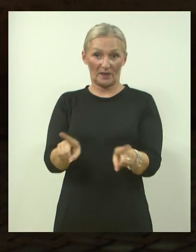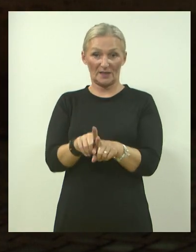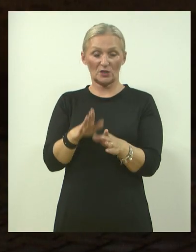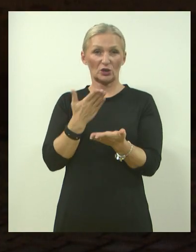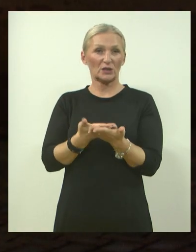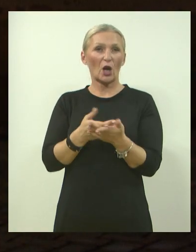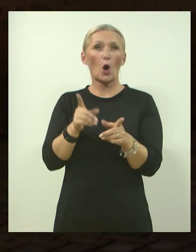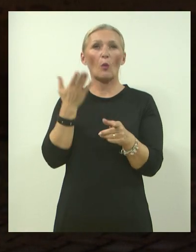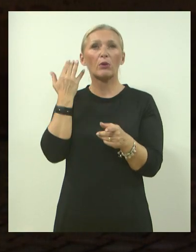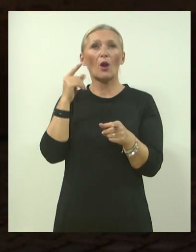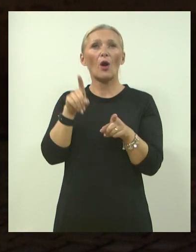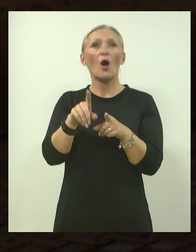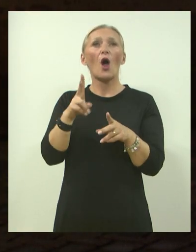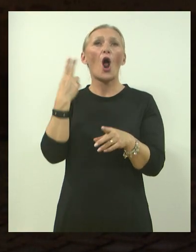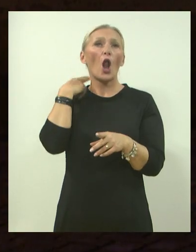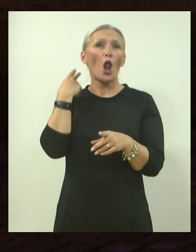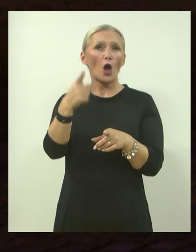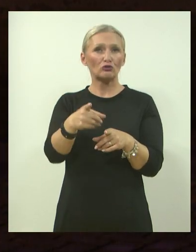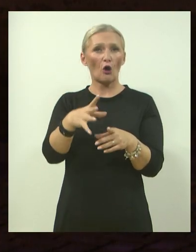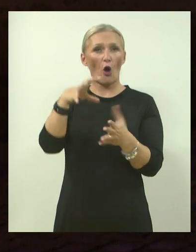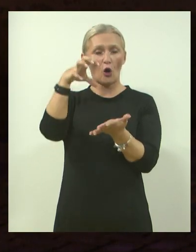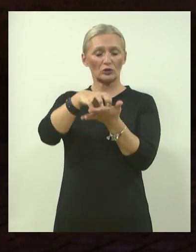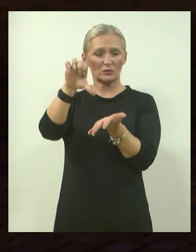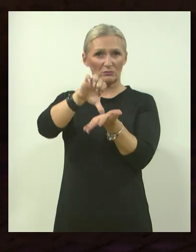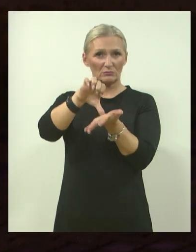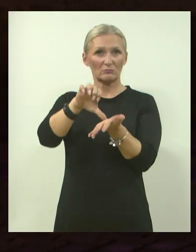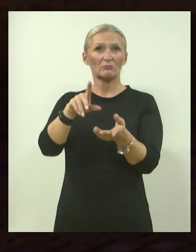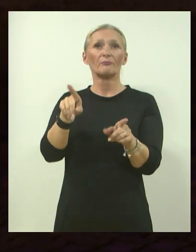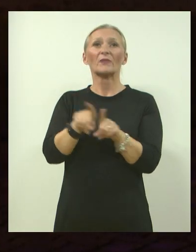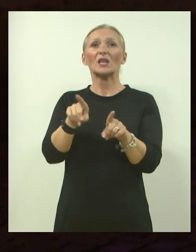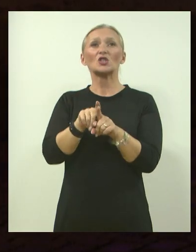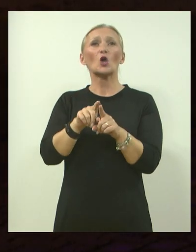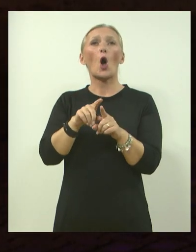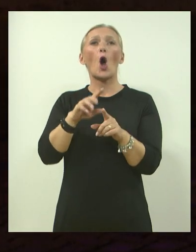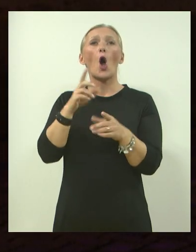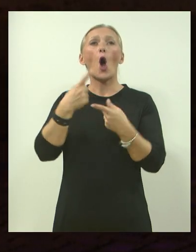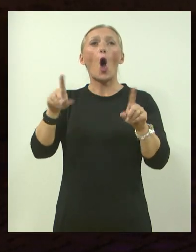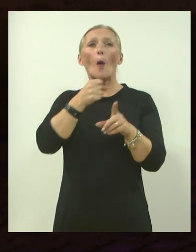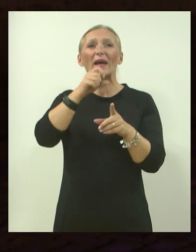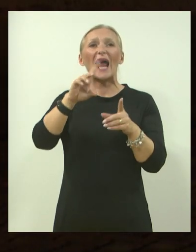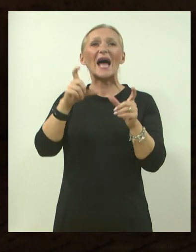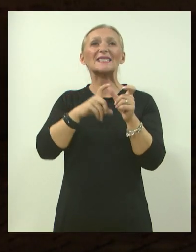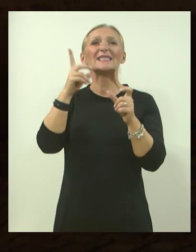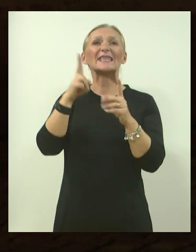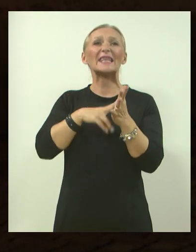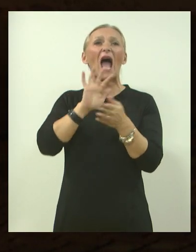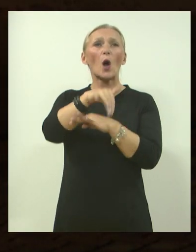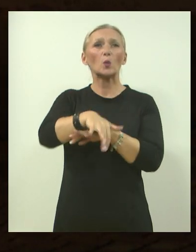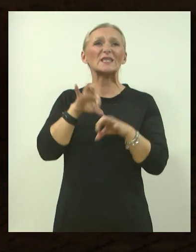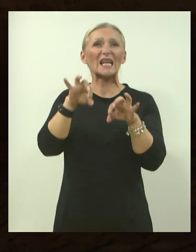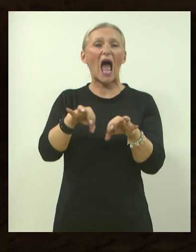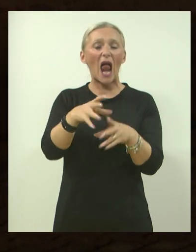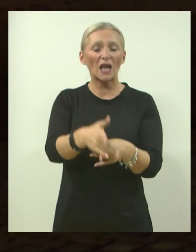bilo i na London Bridge, Tower Bridge, na Operi u Sidneju, na Piramidi u